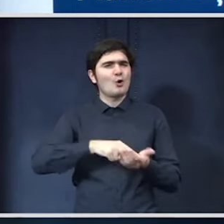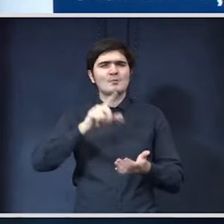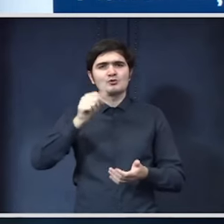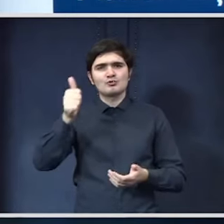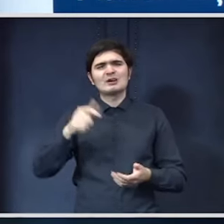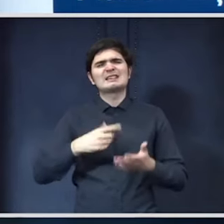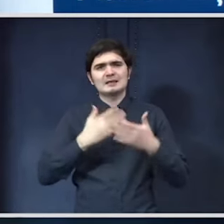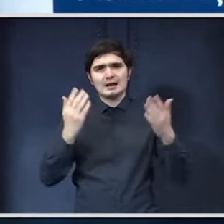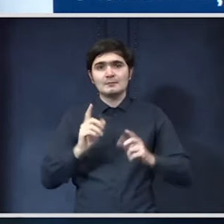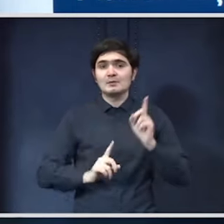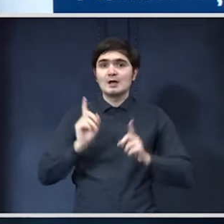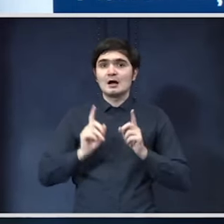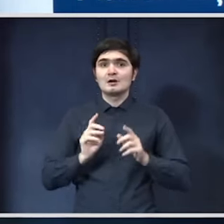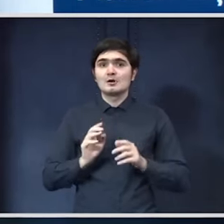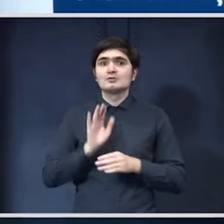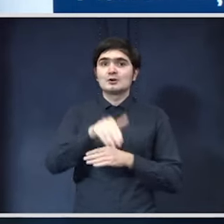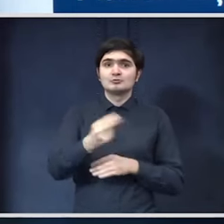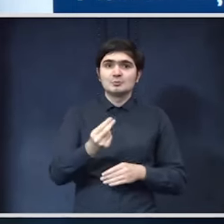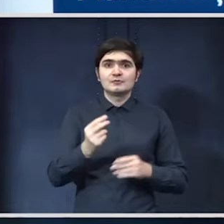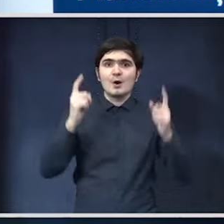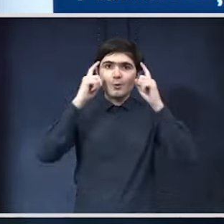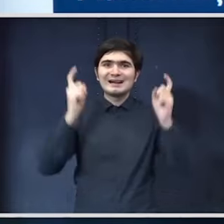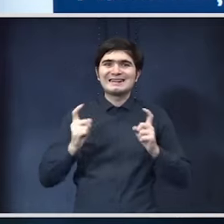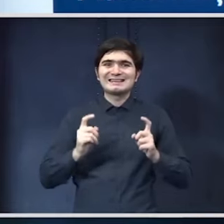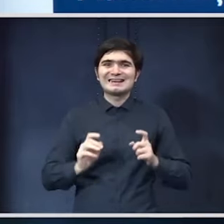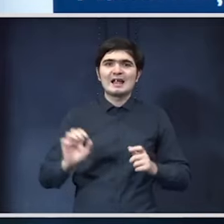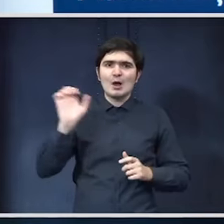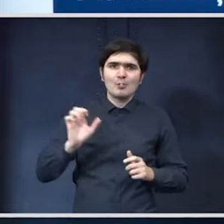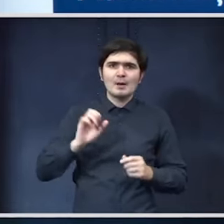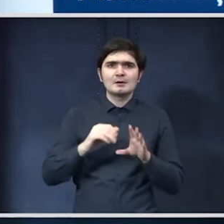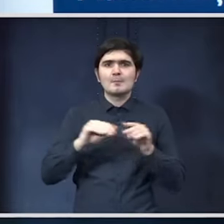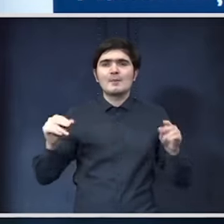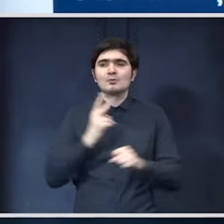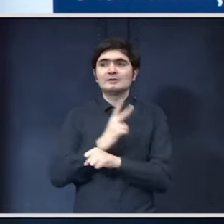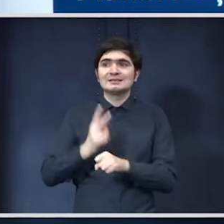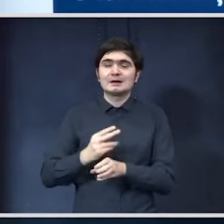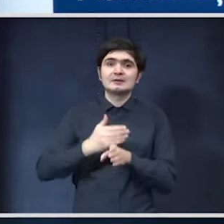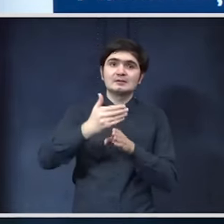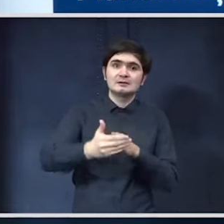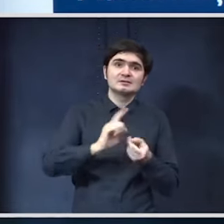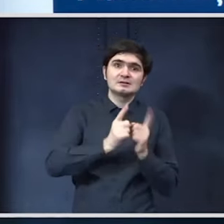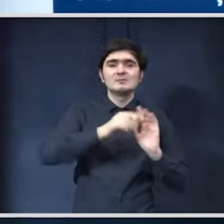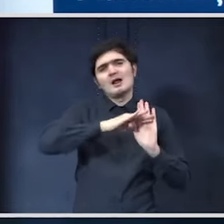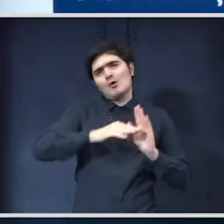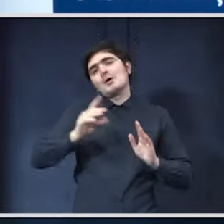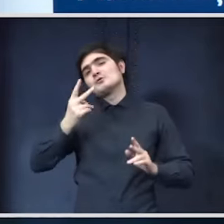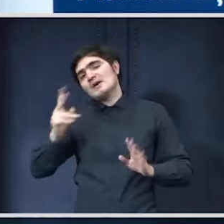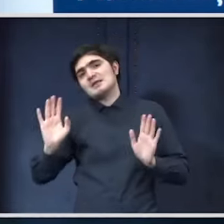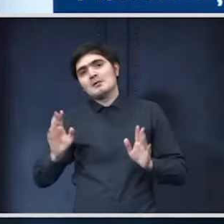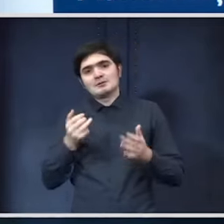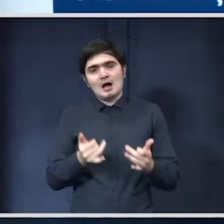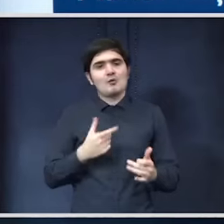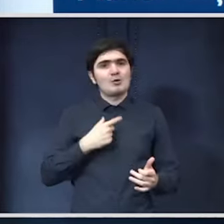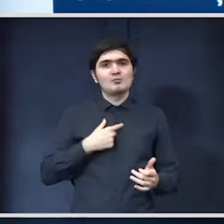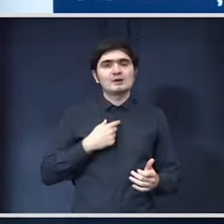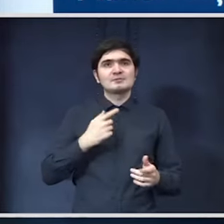acum dacă se va ajunge într-un fel de criza la nivel european în care mai multe state vor întârzia și se va modifica regulamentul e cu tot o discuție dar nu ne permite să